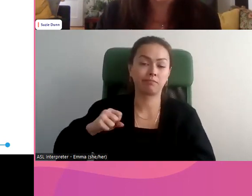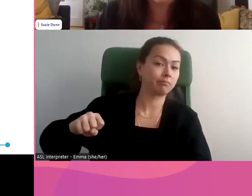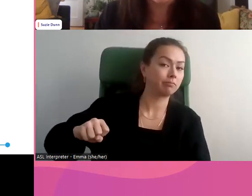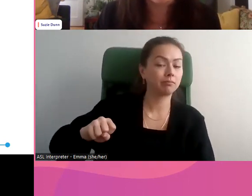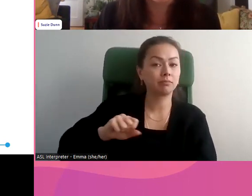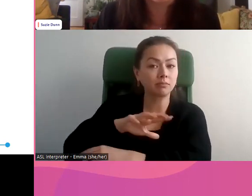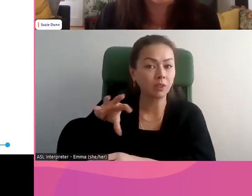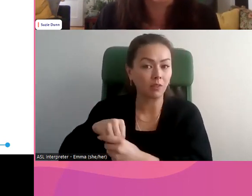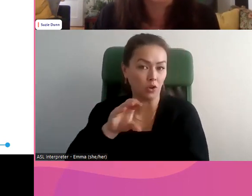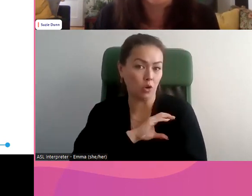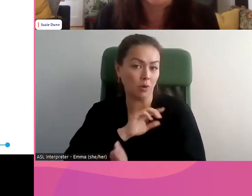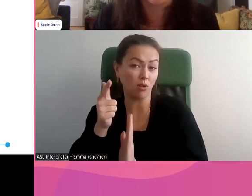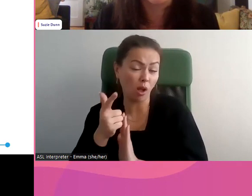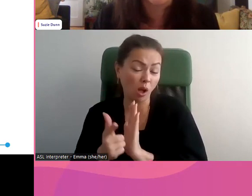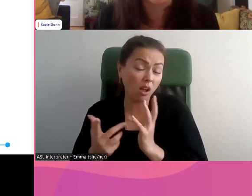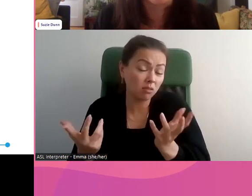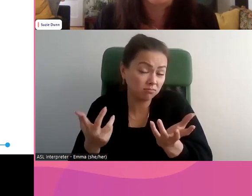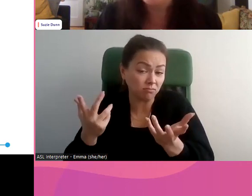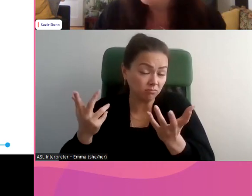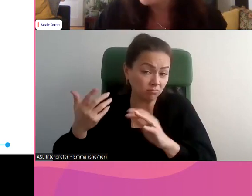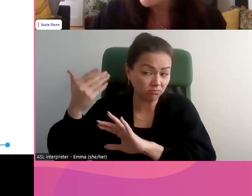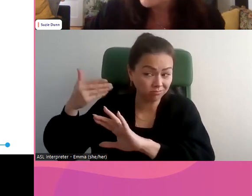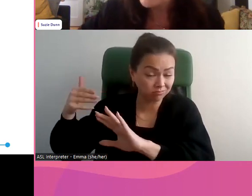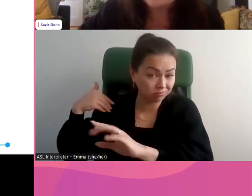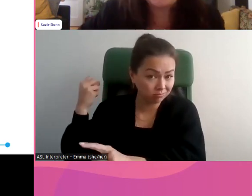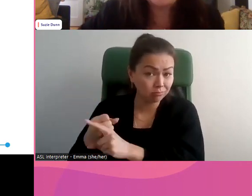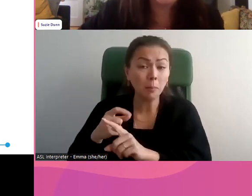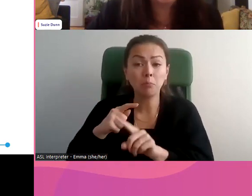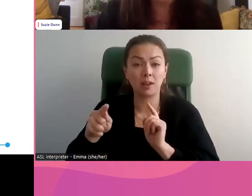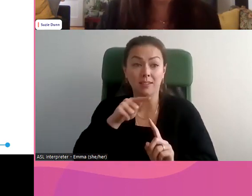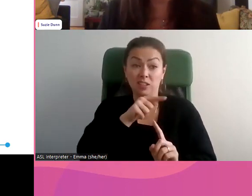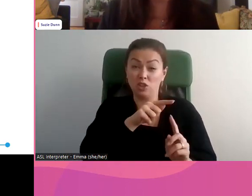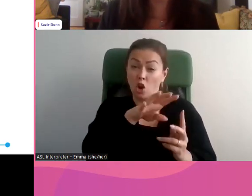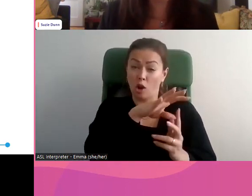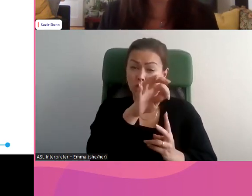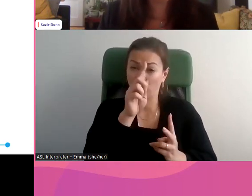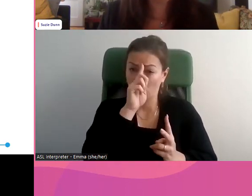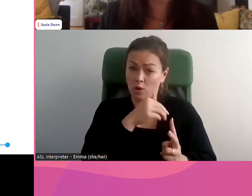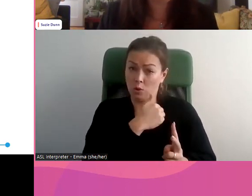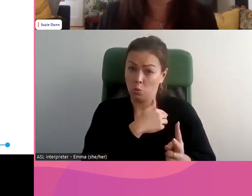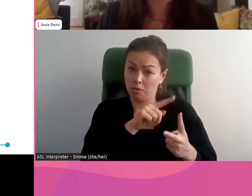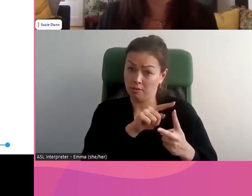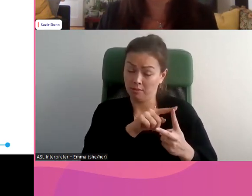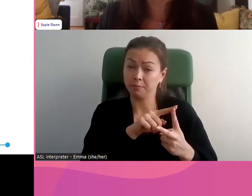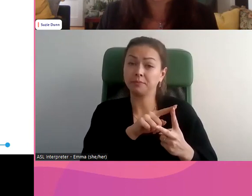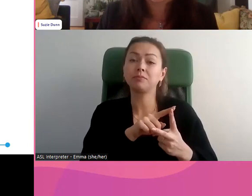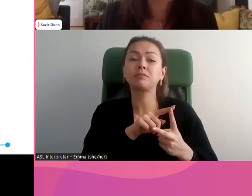ont peut-être des dynamiques appliquées. Mais c'est une option disponible pour les jeunes.